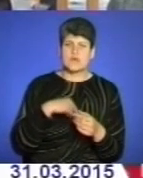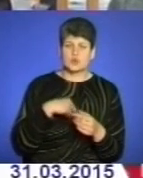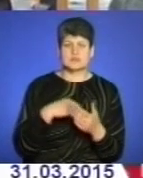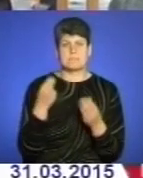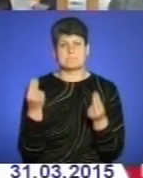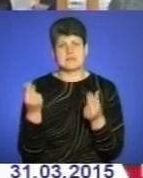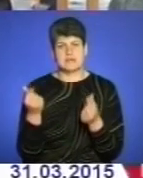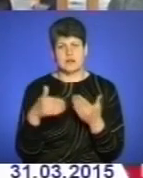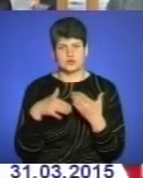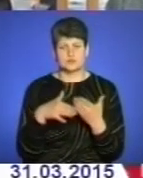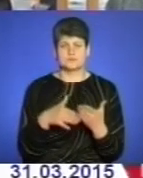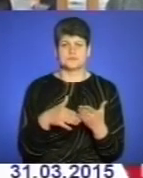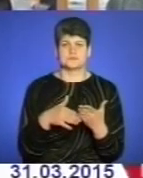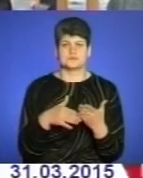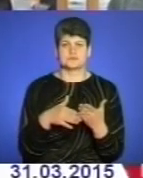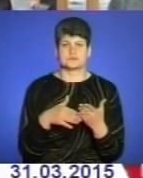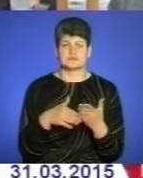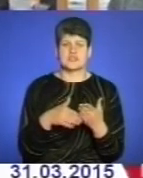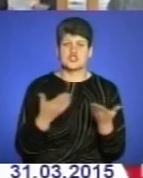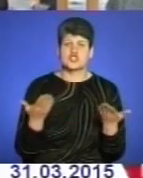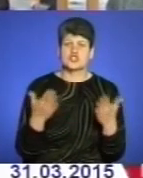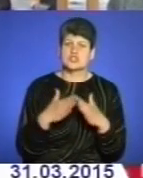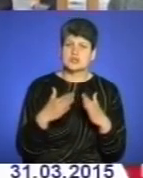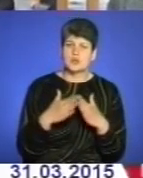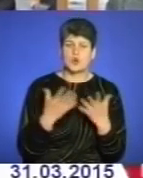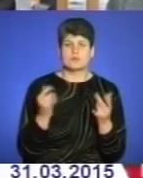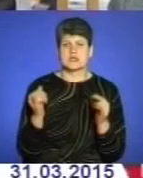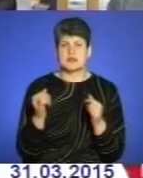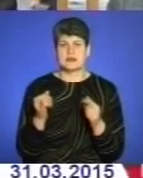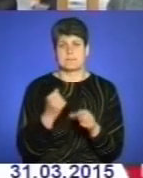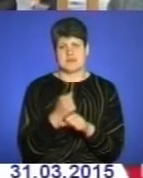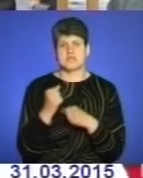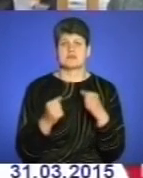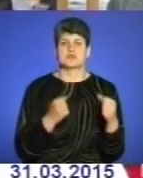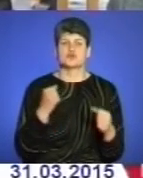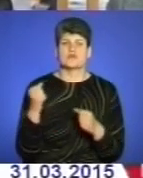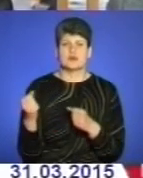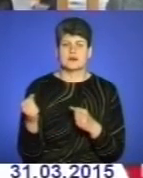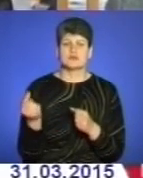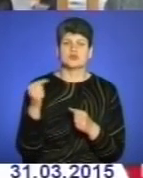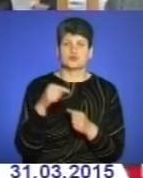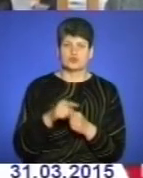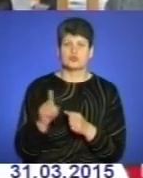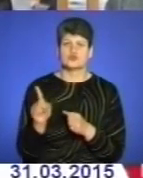матеріальної допомоги. І житло, і, безумовно, працевлаштування. Тому що